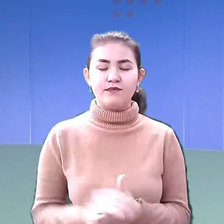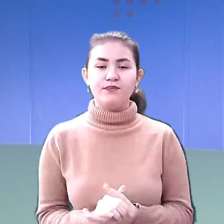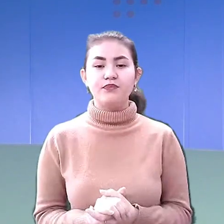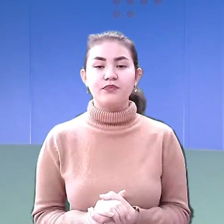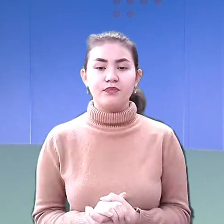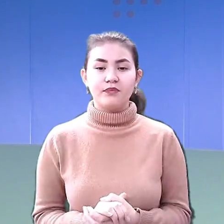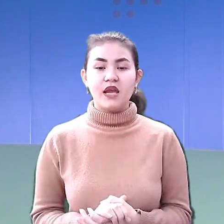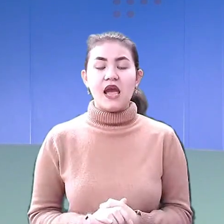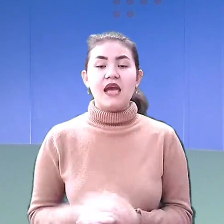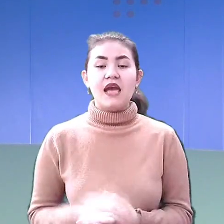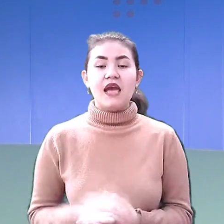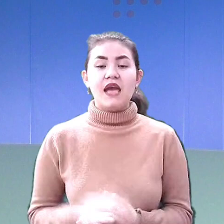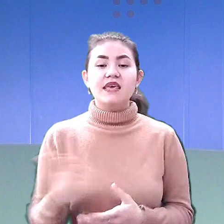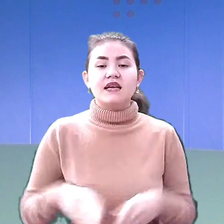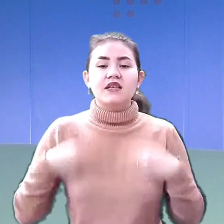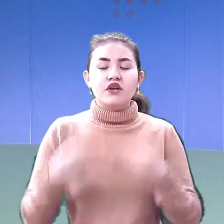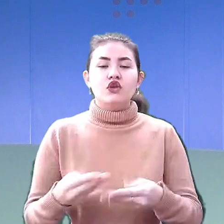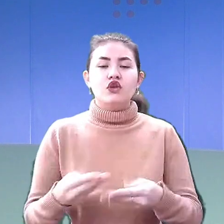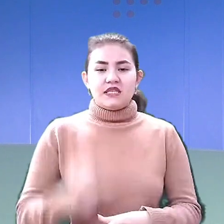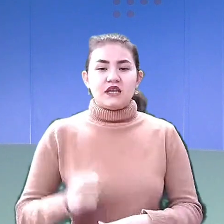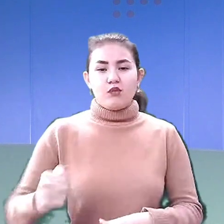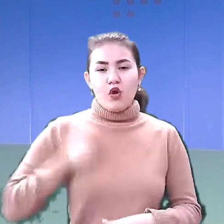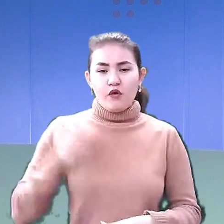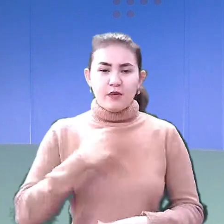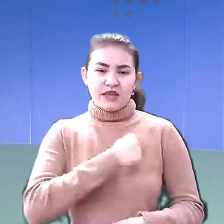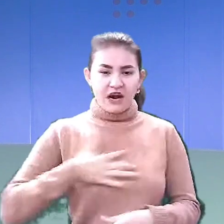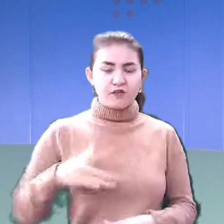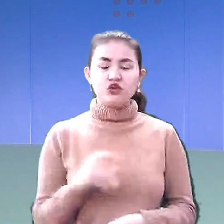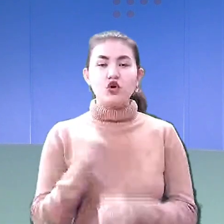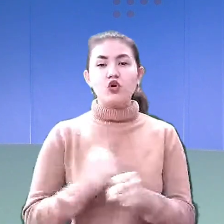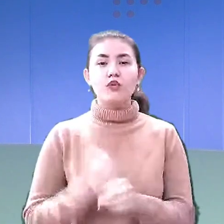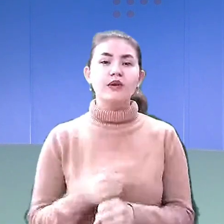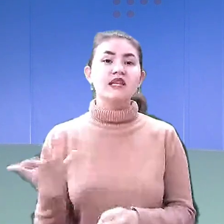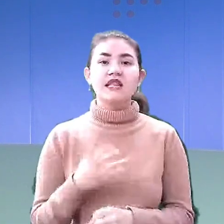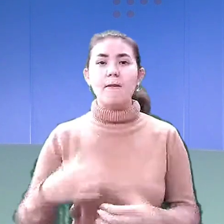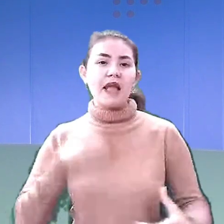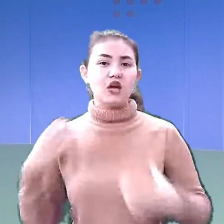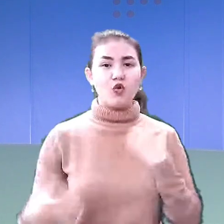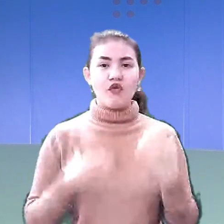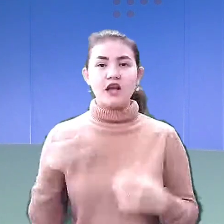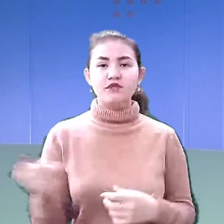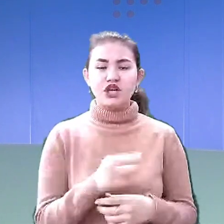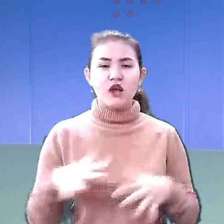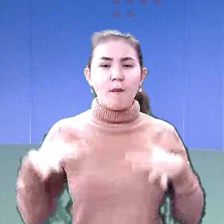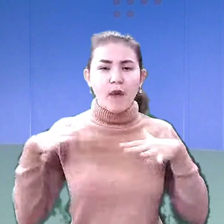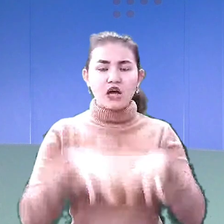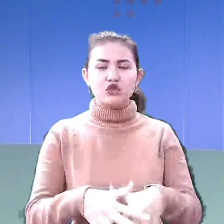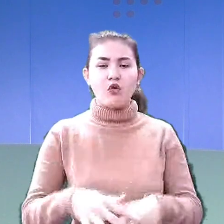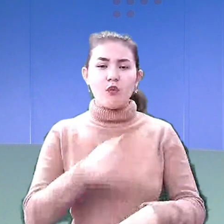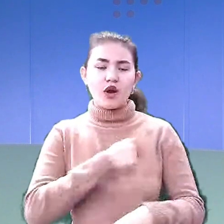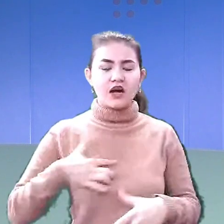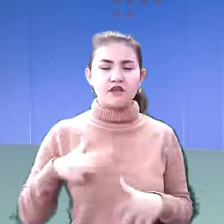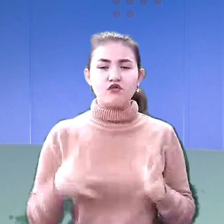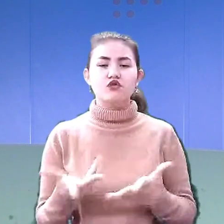Як надавати допомогу пацієнтами з бойовими травмами та що робити, щоб не панікувати під час масового надходження поранених? Цьому всьому